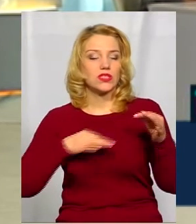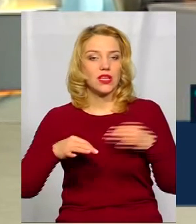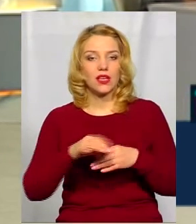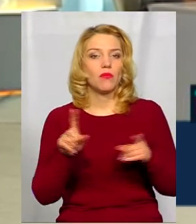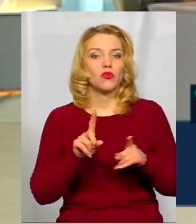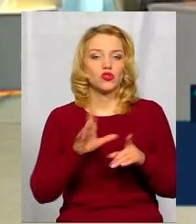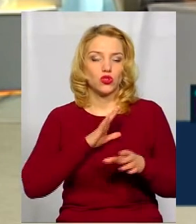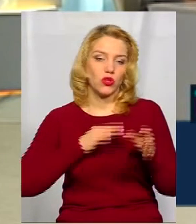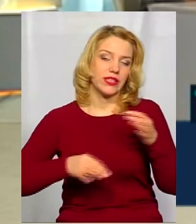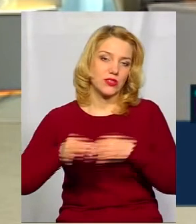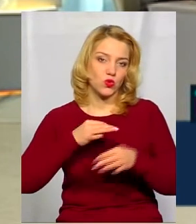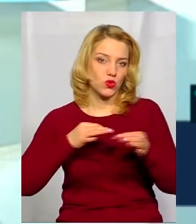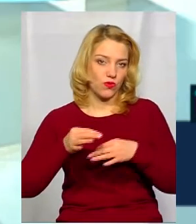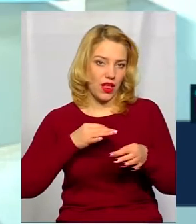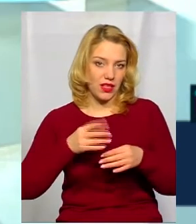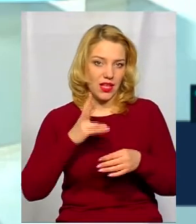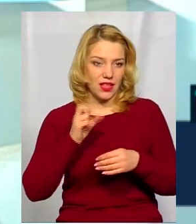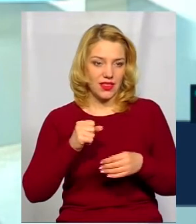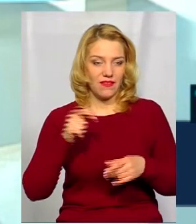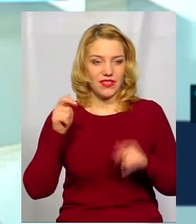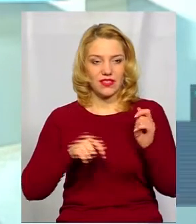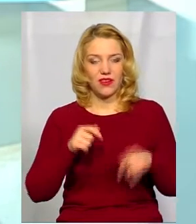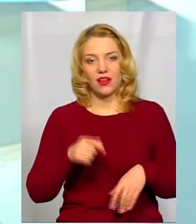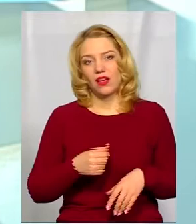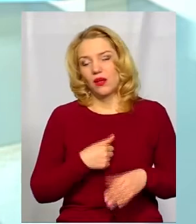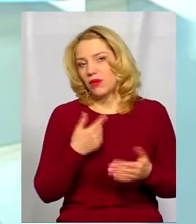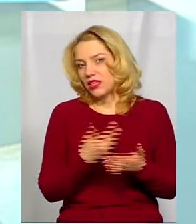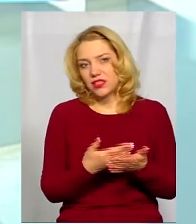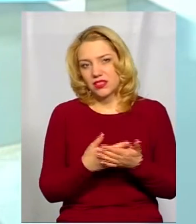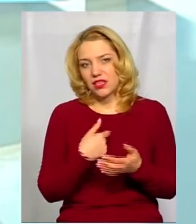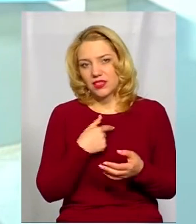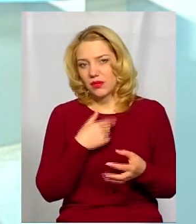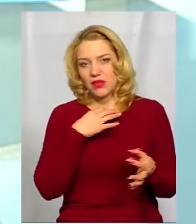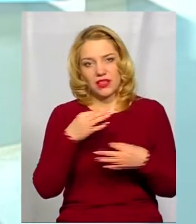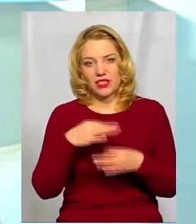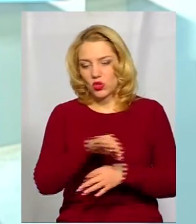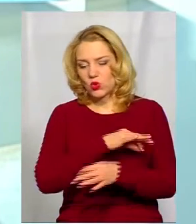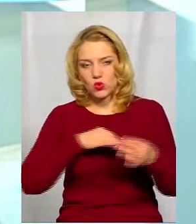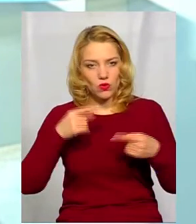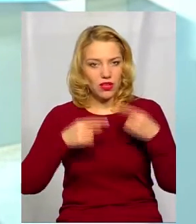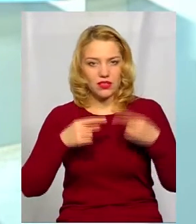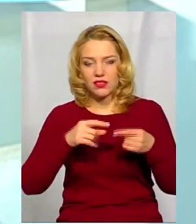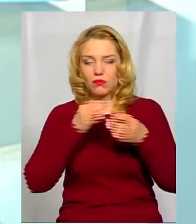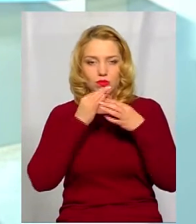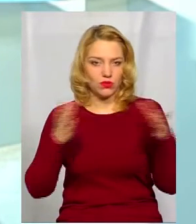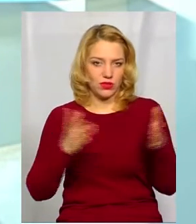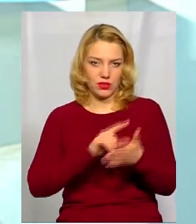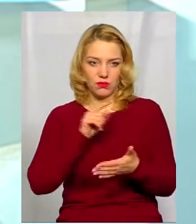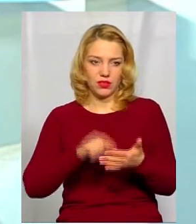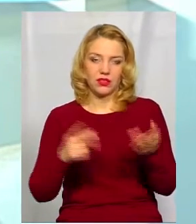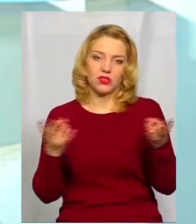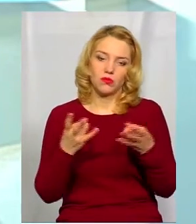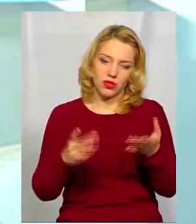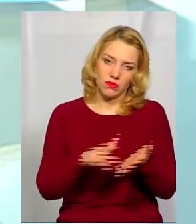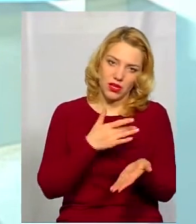на фестивалі? Мені здається, що дискусували по всіх питаннях, по будь-яких питаннях. Чи